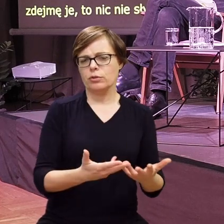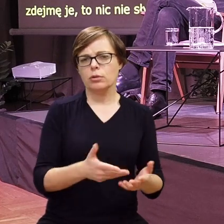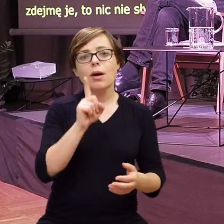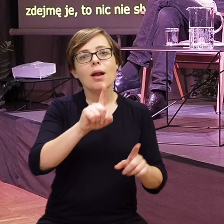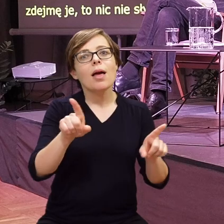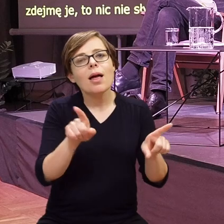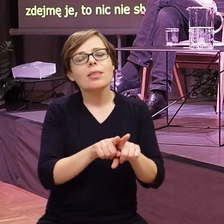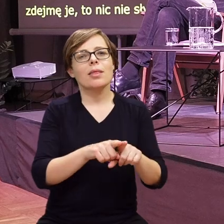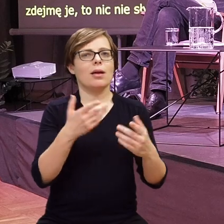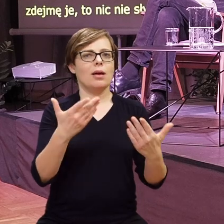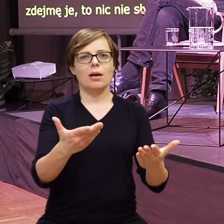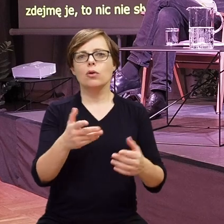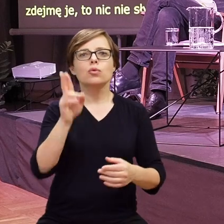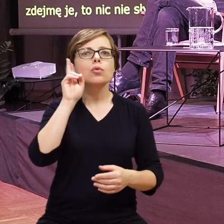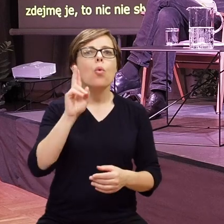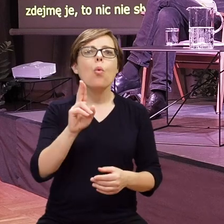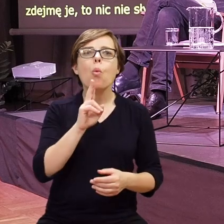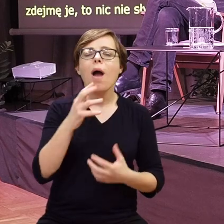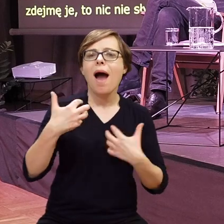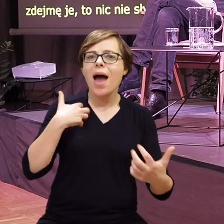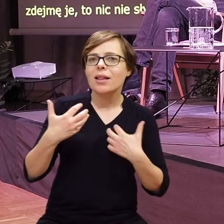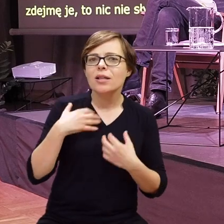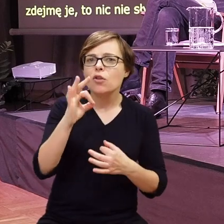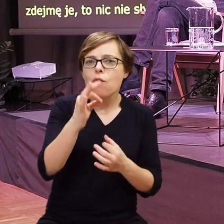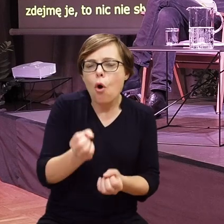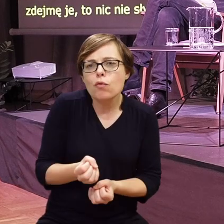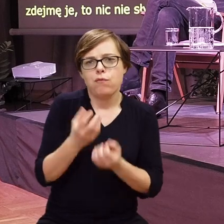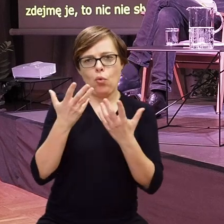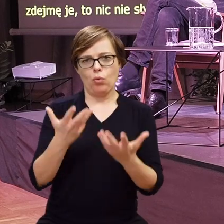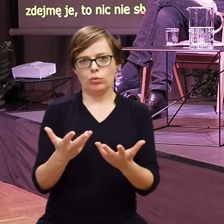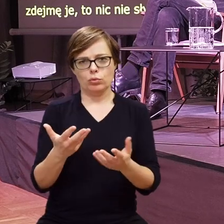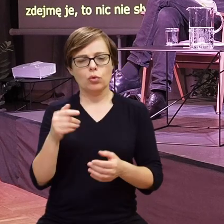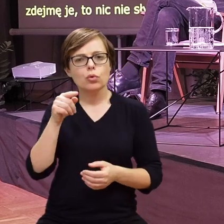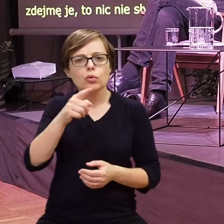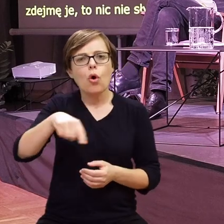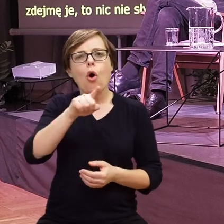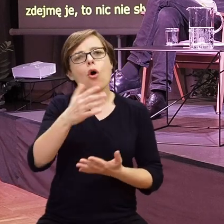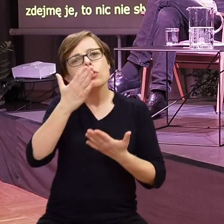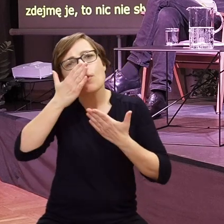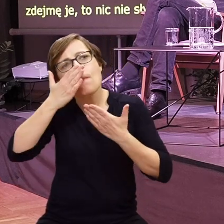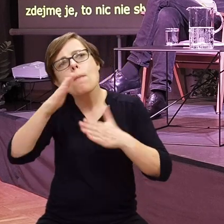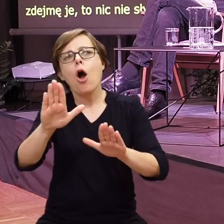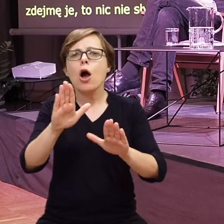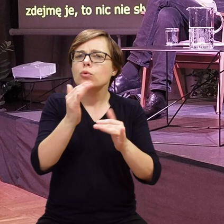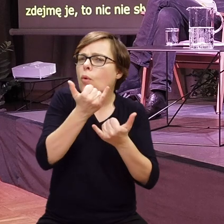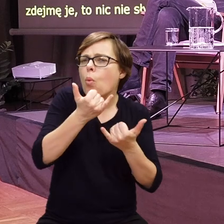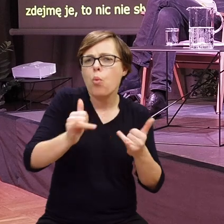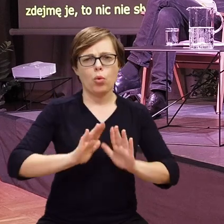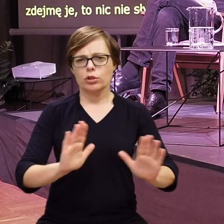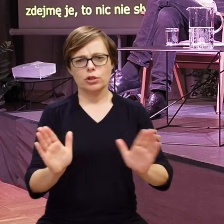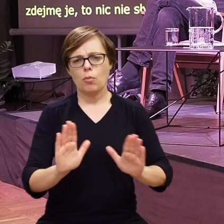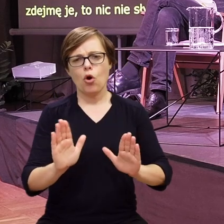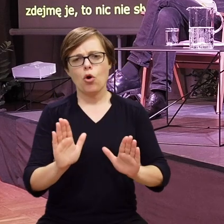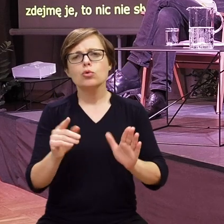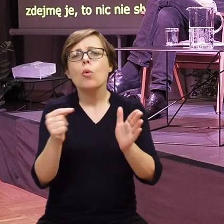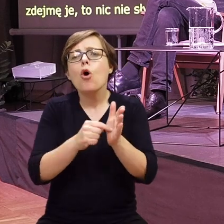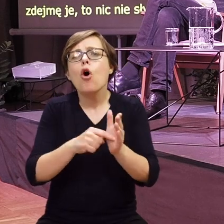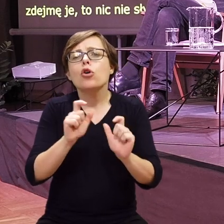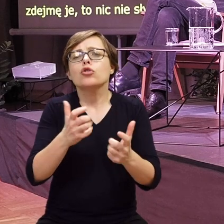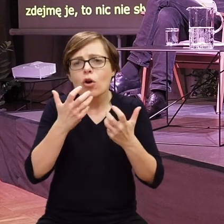prawa. Ale także praca głuchych, twórczość głuchych artystów, którzy pokazują na różne sposoby